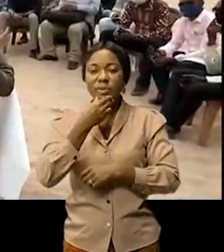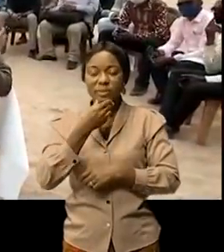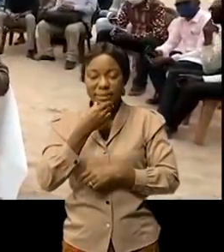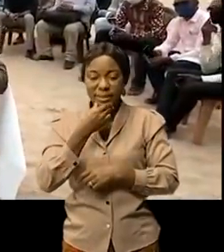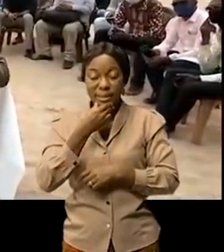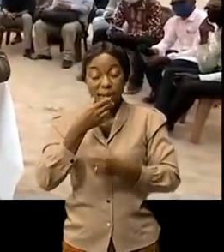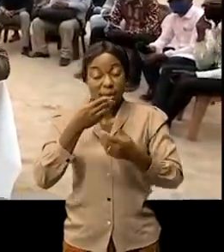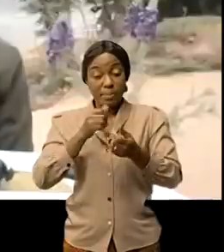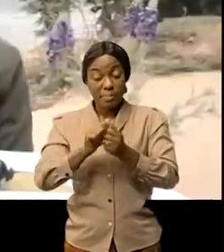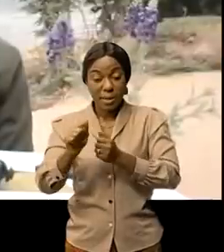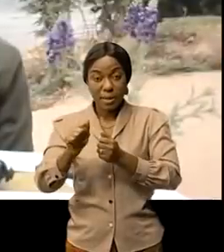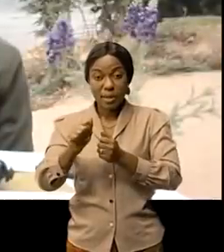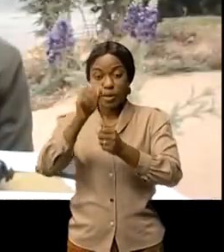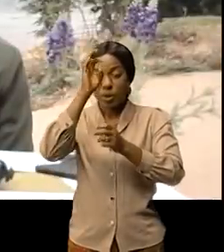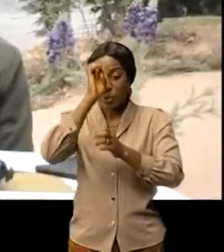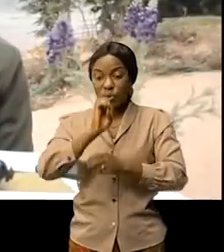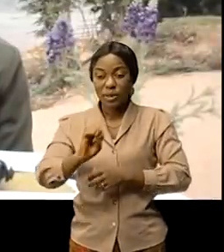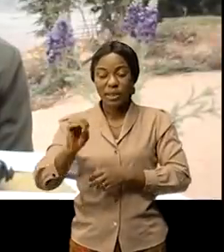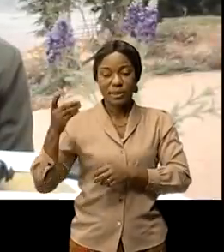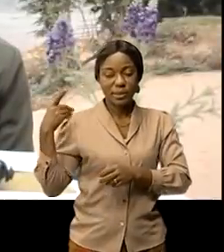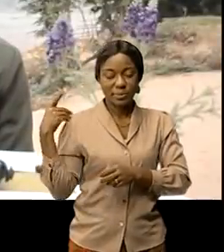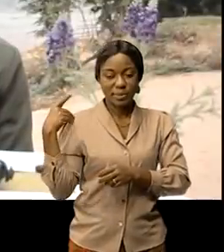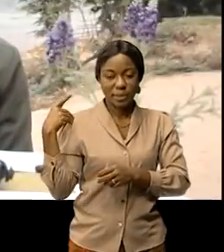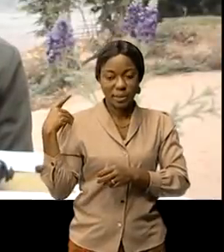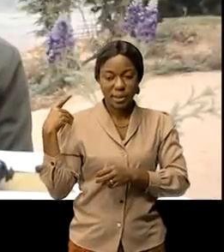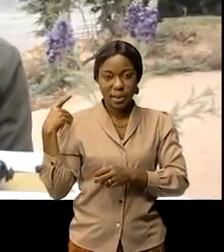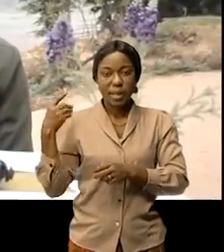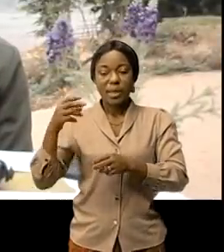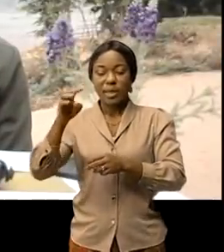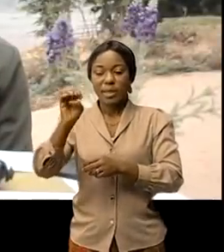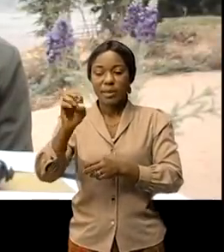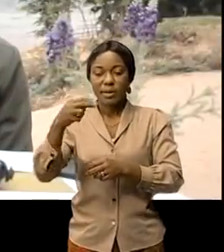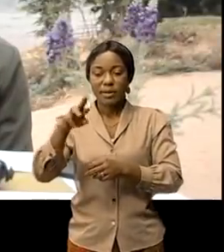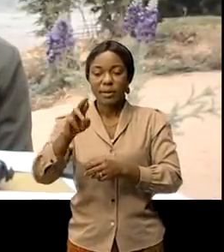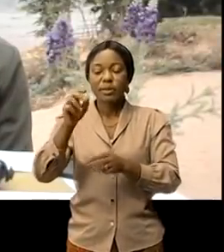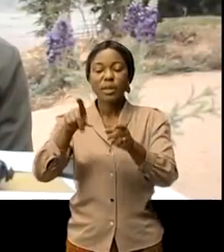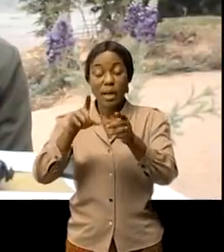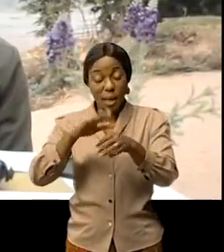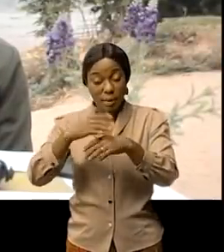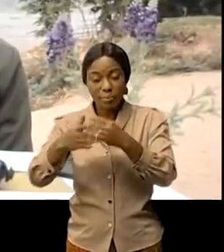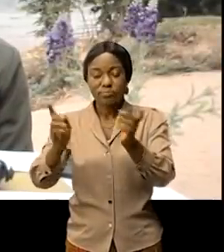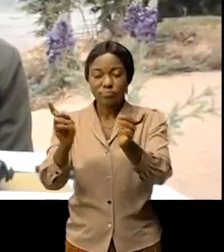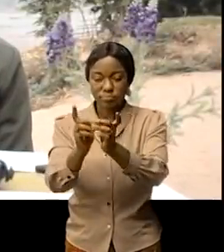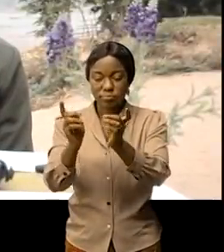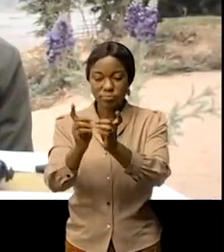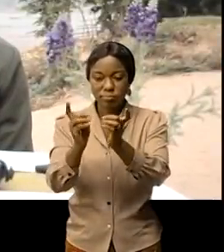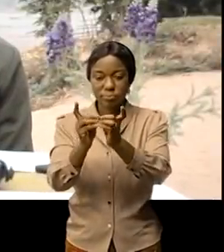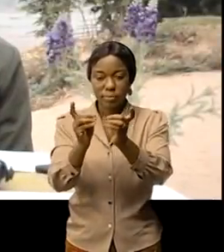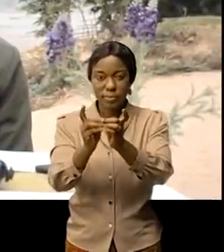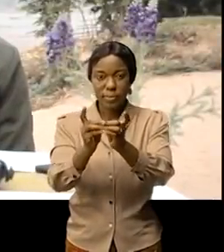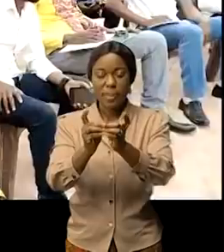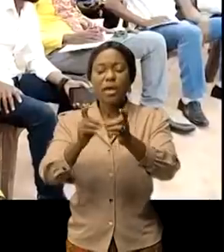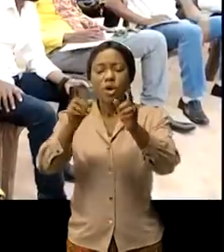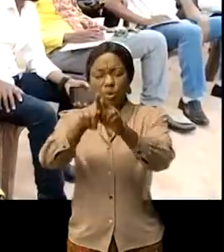'initiative de l'honorable député national honoré Révariste Véti après consultation préliminaire vu l